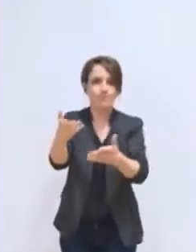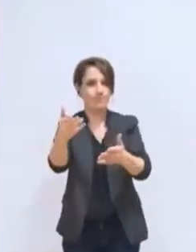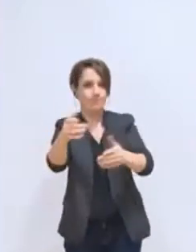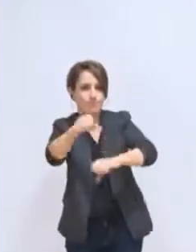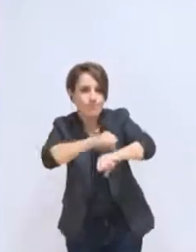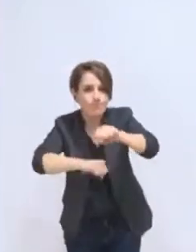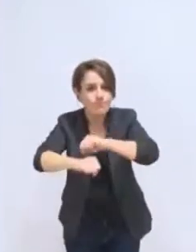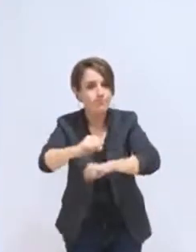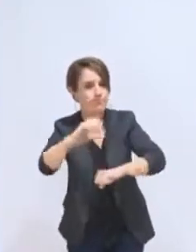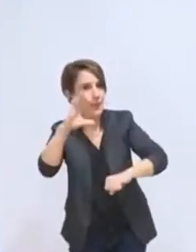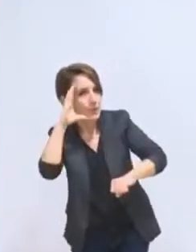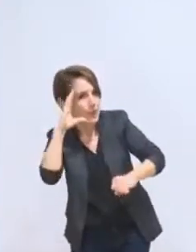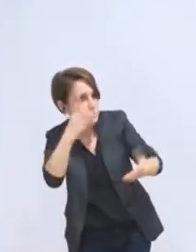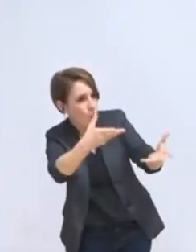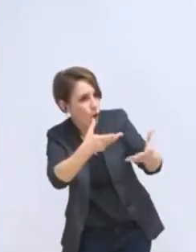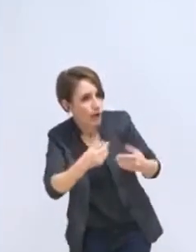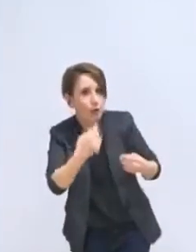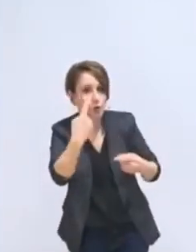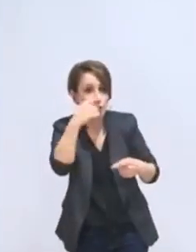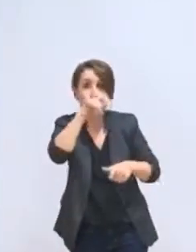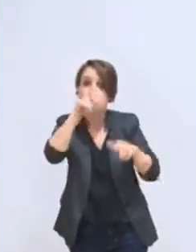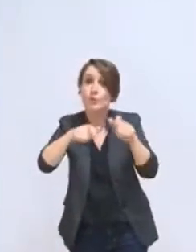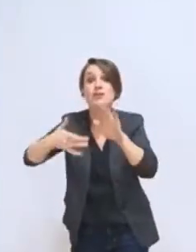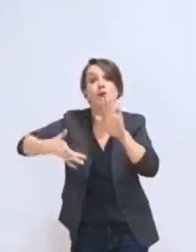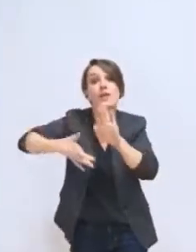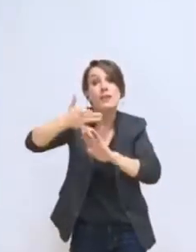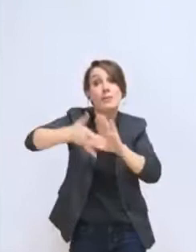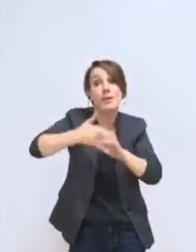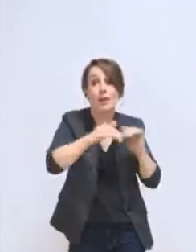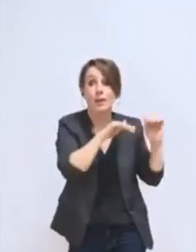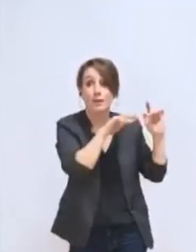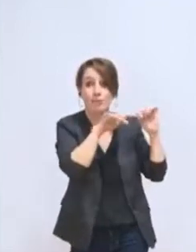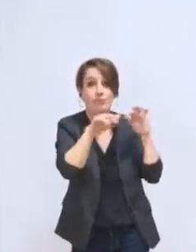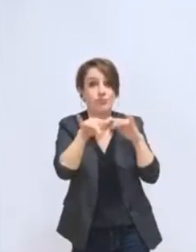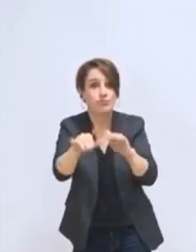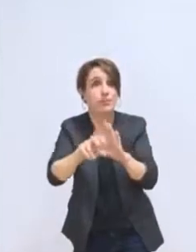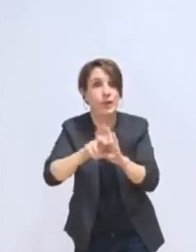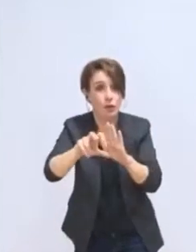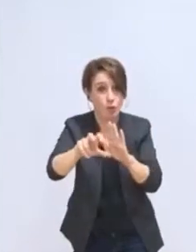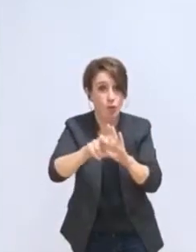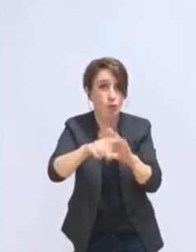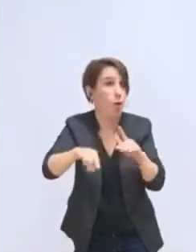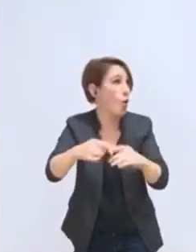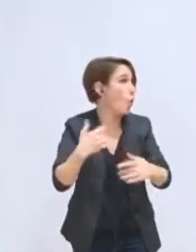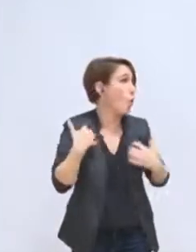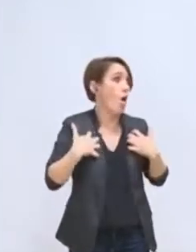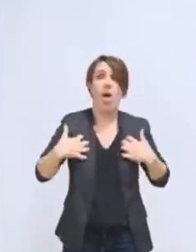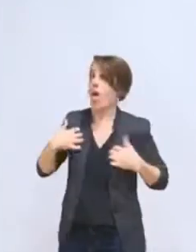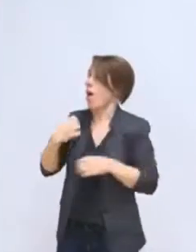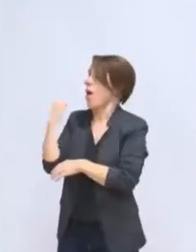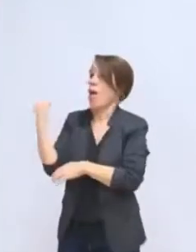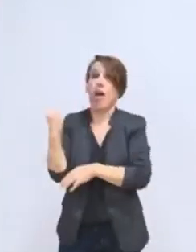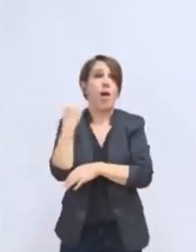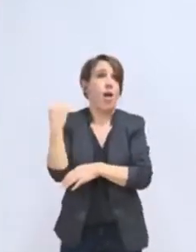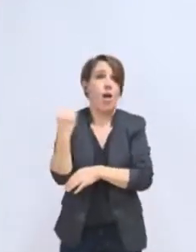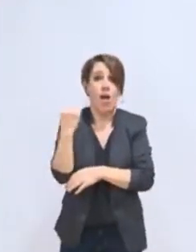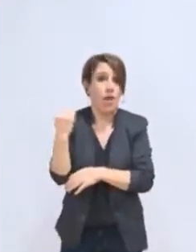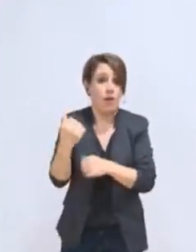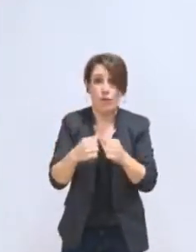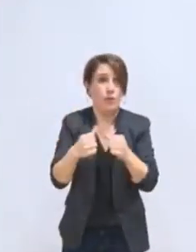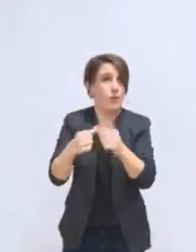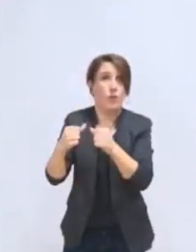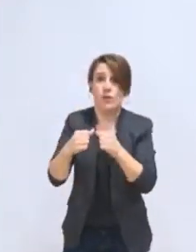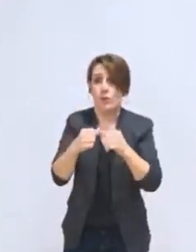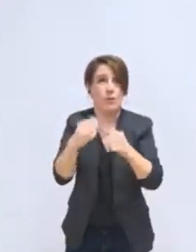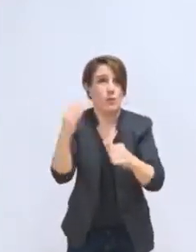'hébergement de population qui venaient à Grenoble ou dans notre région et qui demandaient à être gérées, excusez-moi du terme,